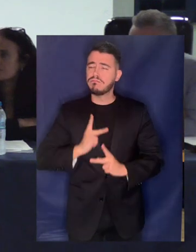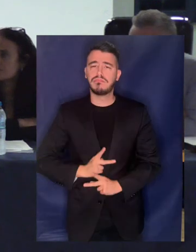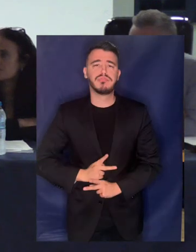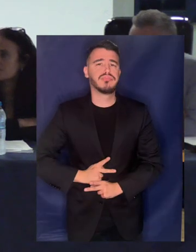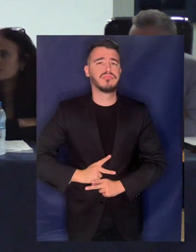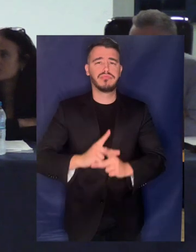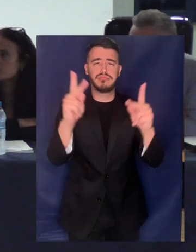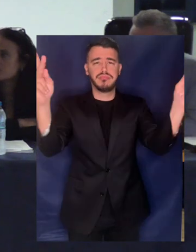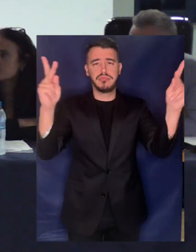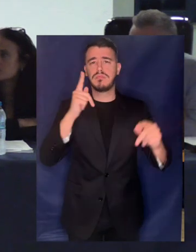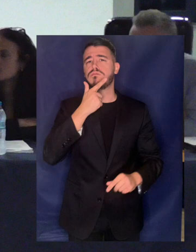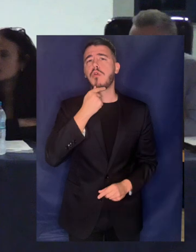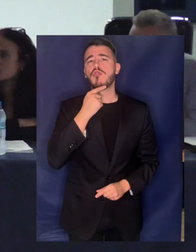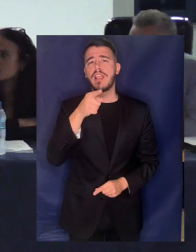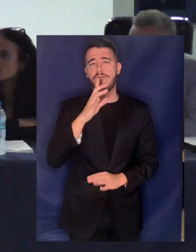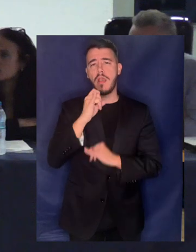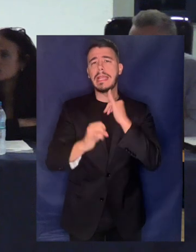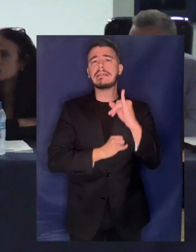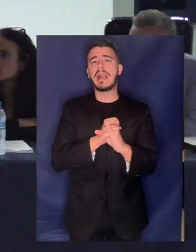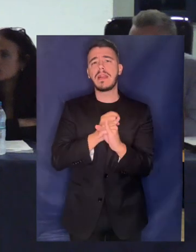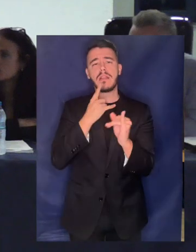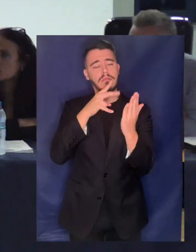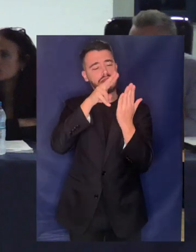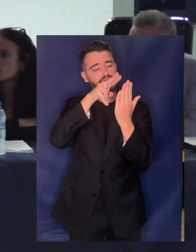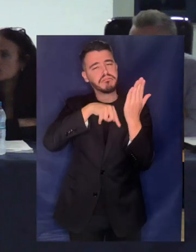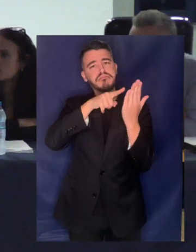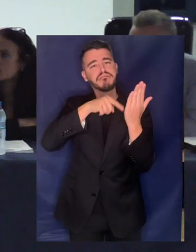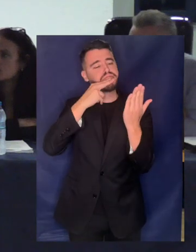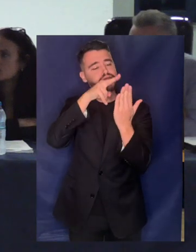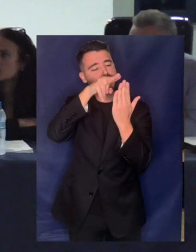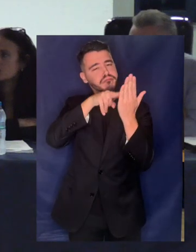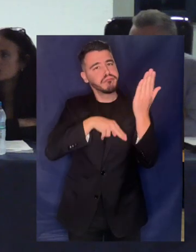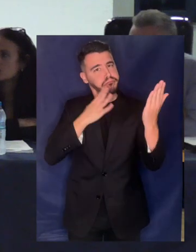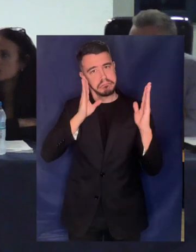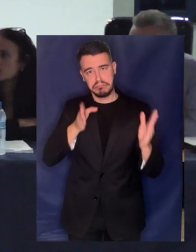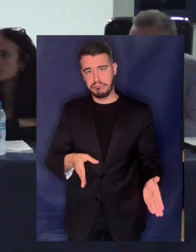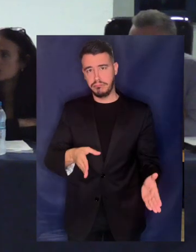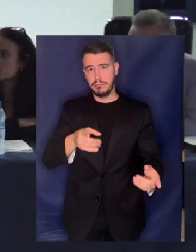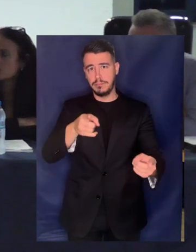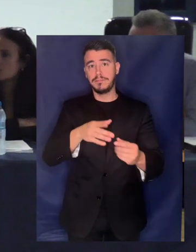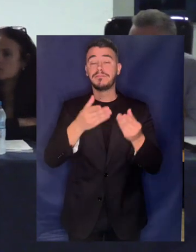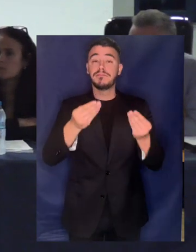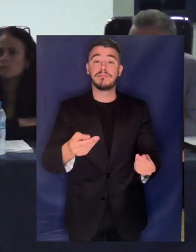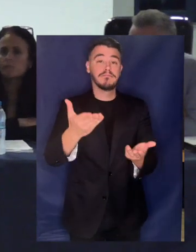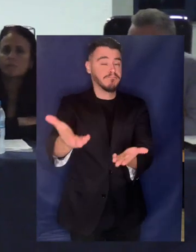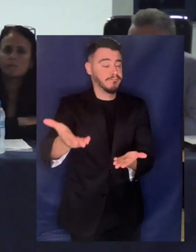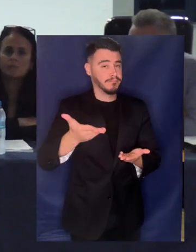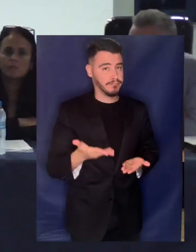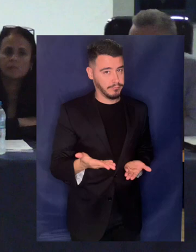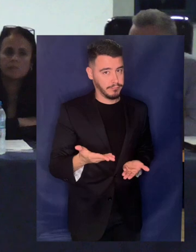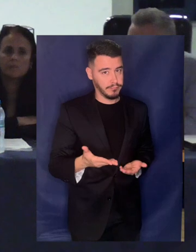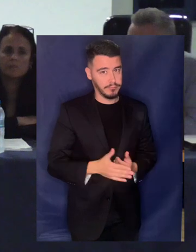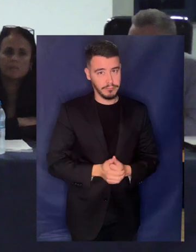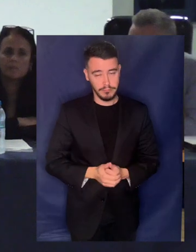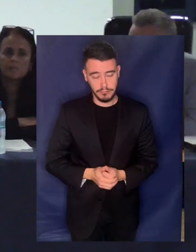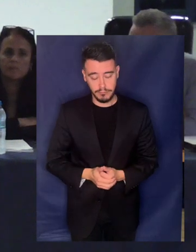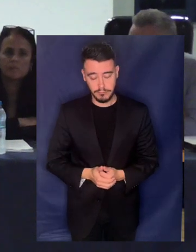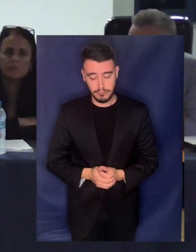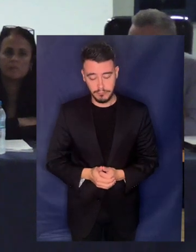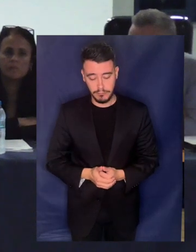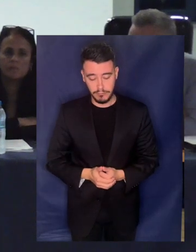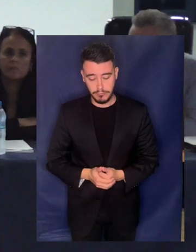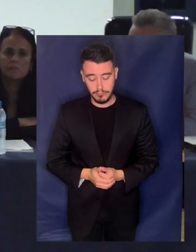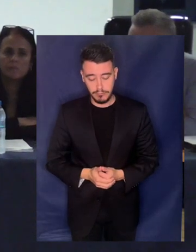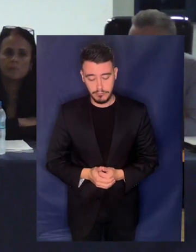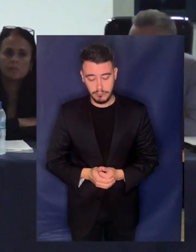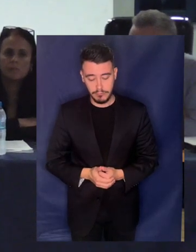εύκολα προσβάσιμη στον καθένα Θέλω να σας καλωσορίσω Στο